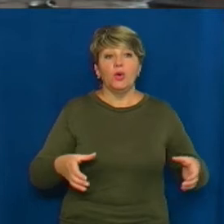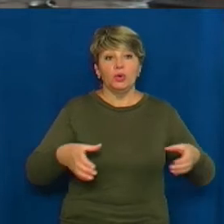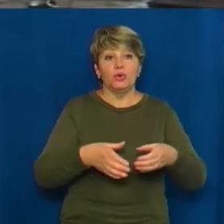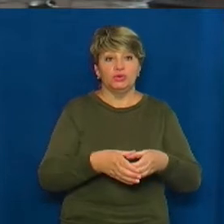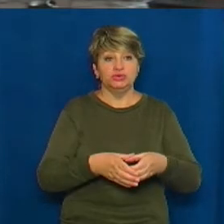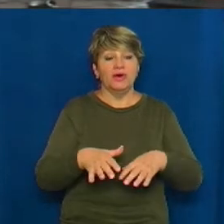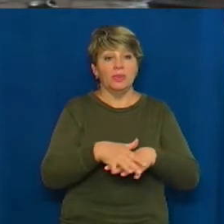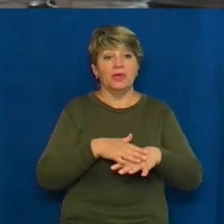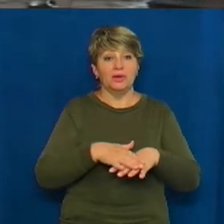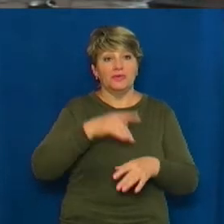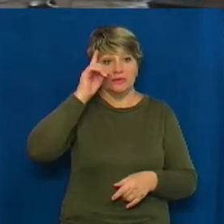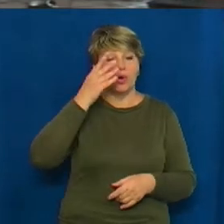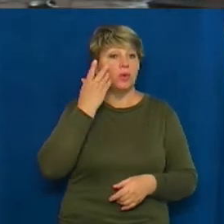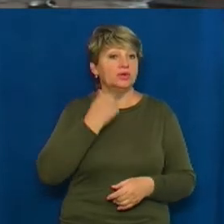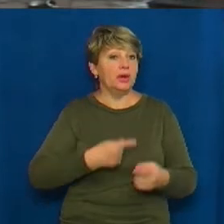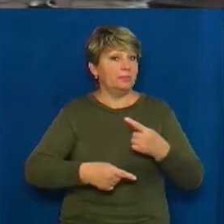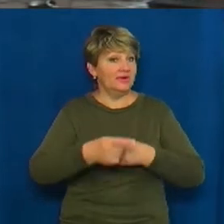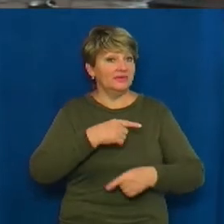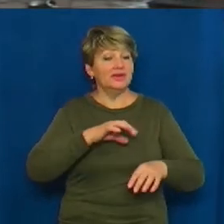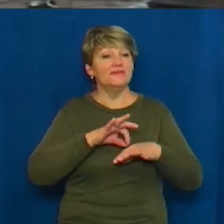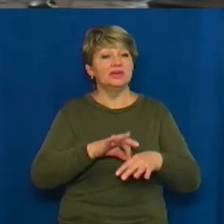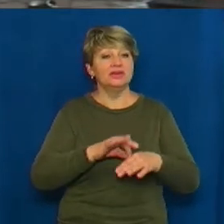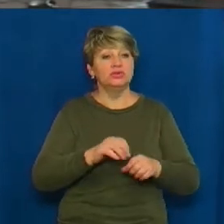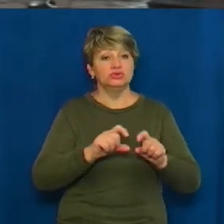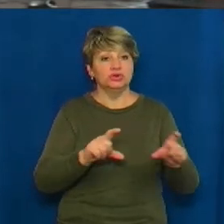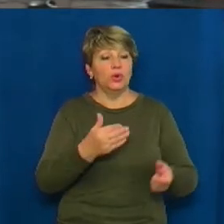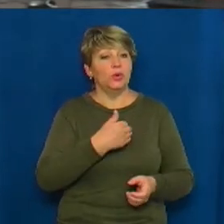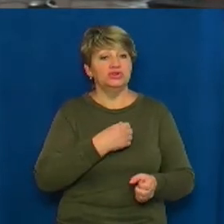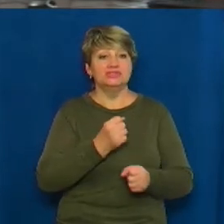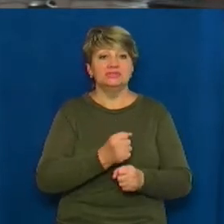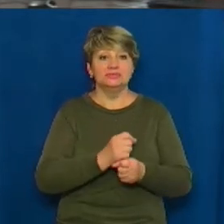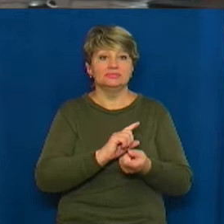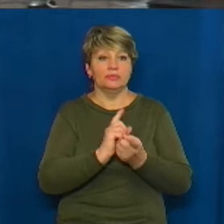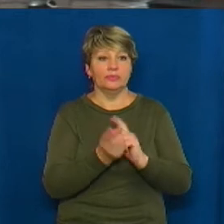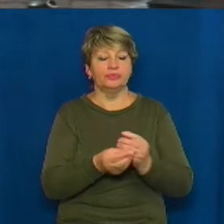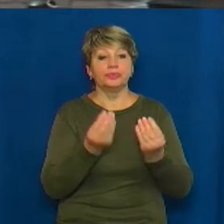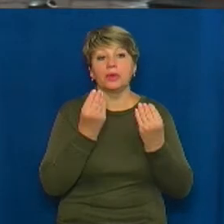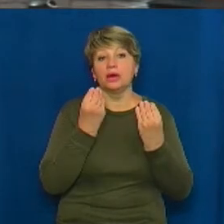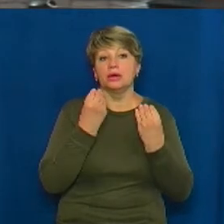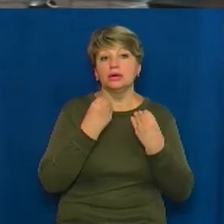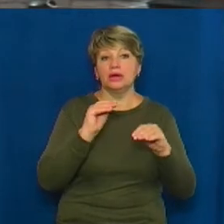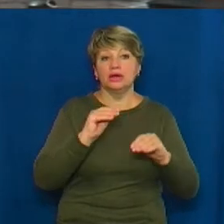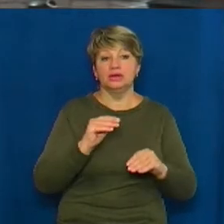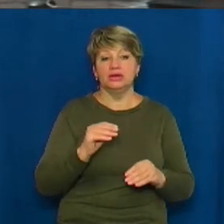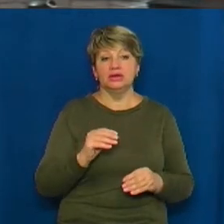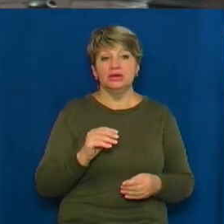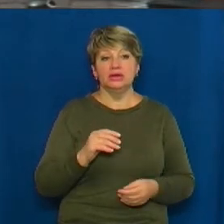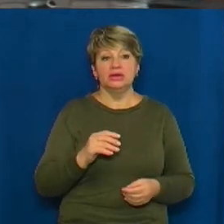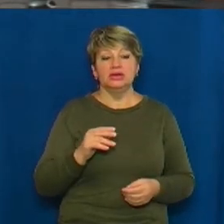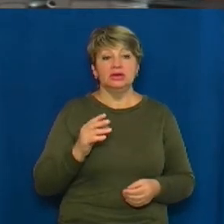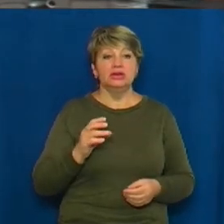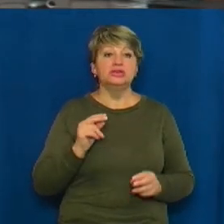школу, тобі хочеться це зробити краще, ніж ти згадуєш деякі ти уроки,